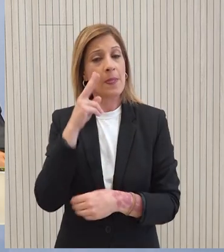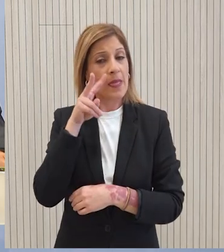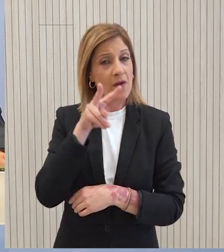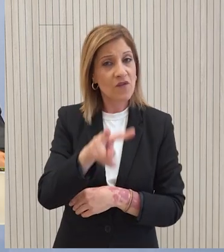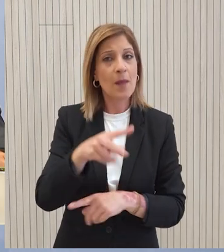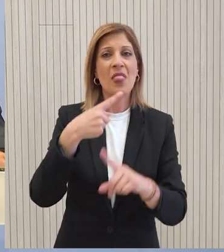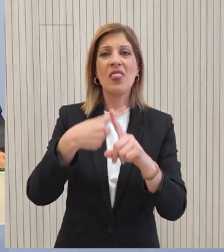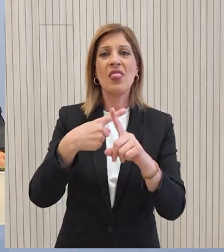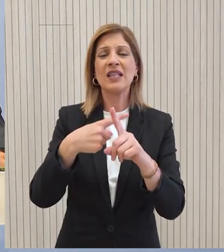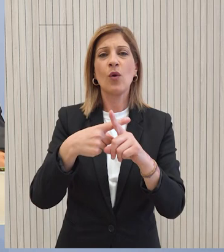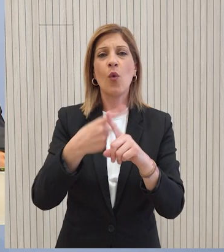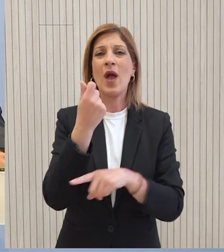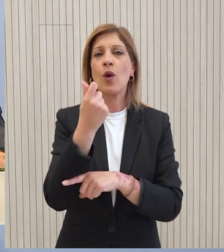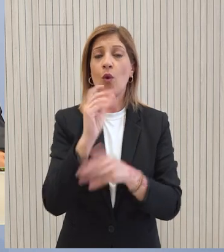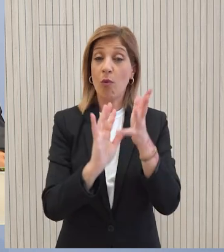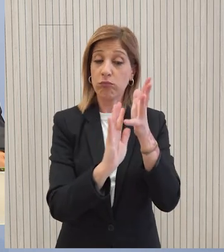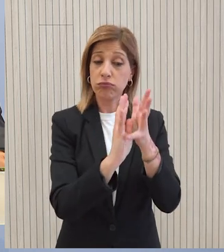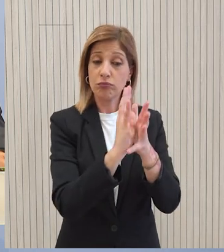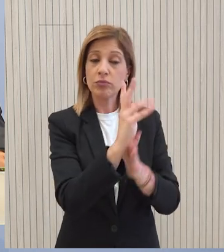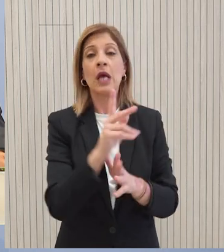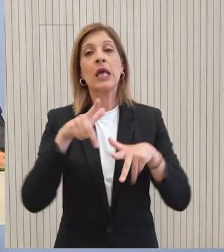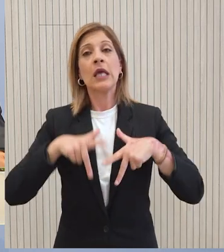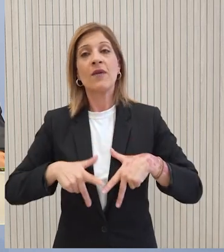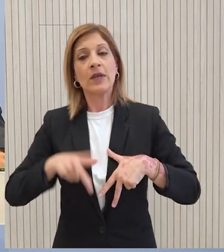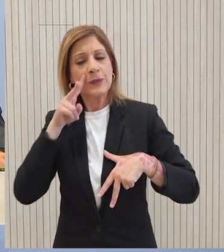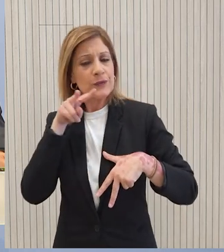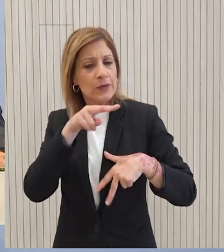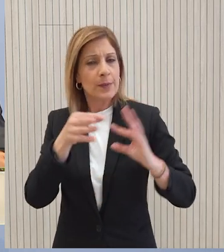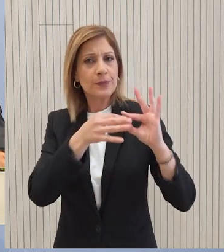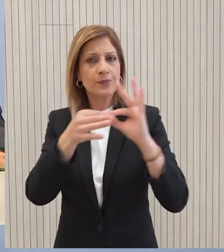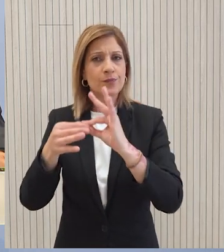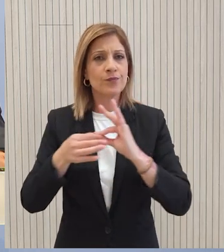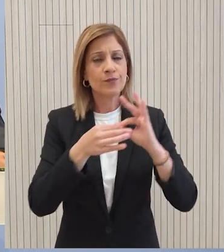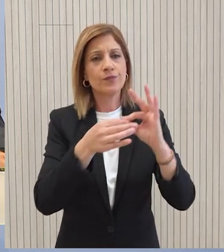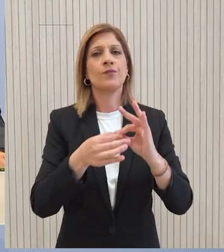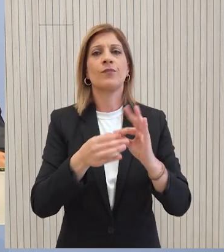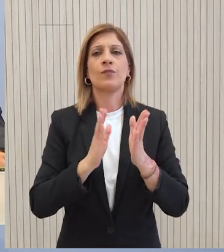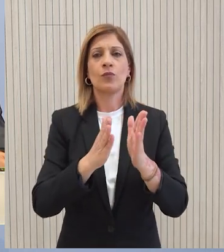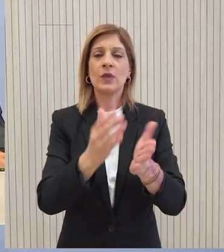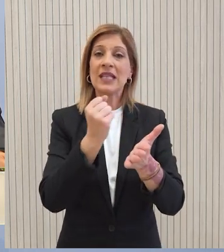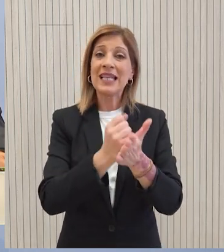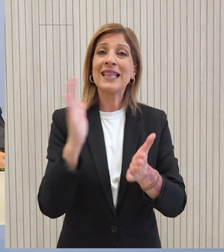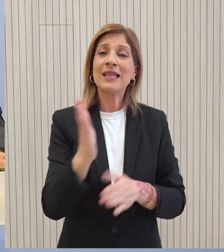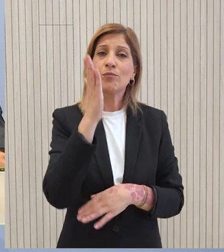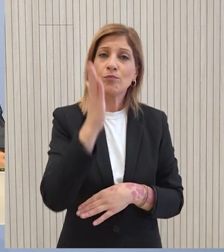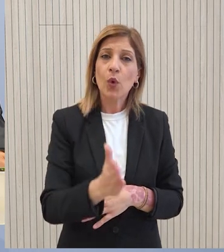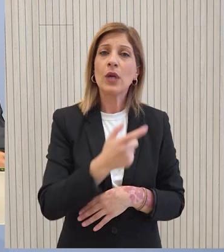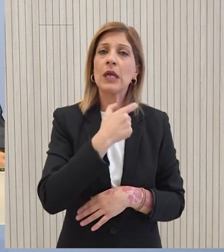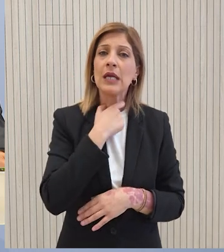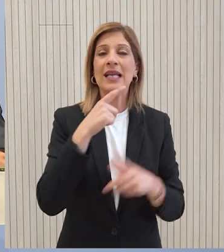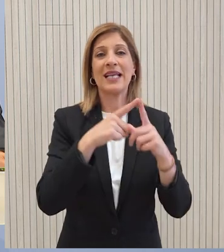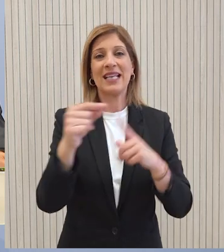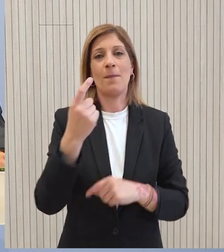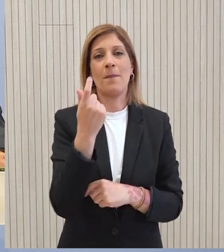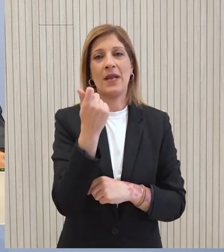θετική τροχιά της οικονομίας, λαμβάνοντας πάντοτε υπόψη τα δημοσιονομικά δεδομένα αλλά και τις δυνατότητες της κυπριακής οικονομίας,